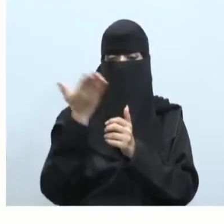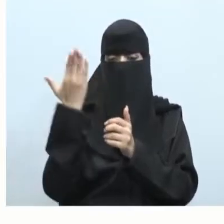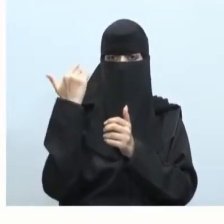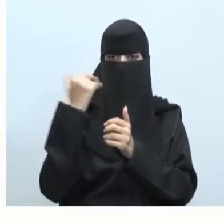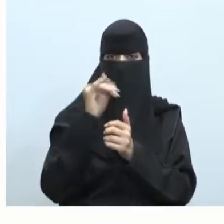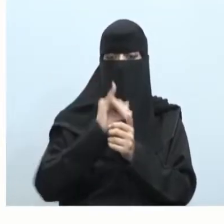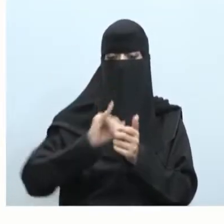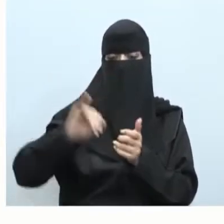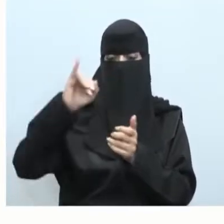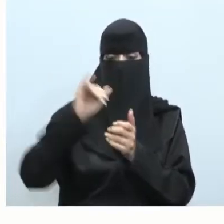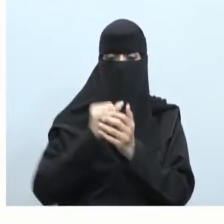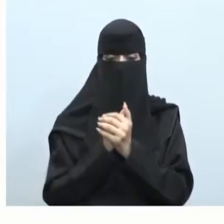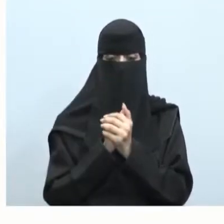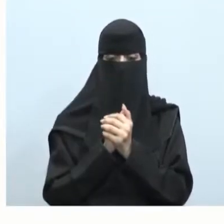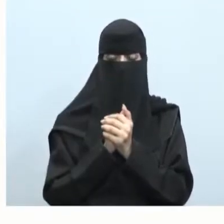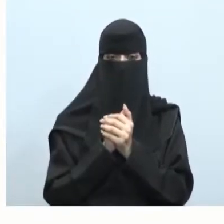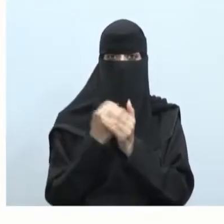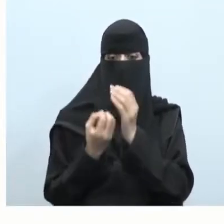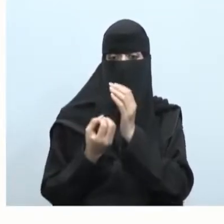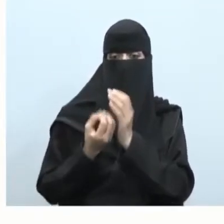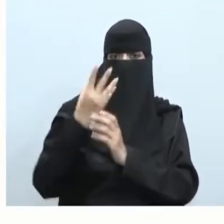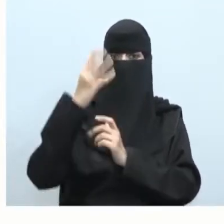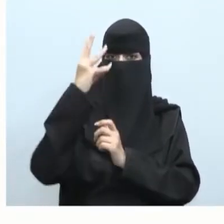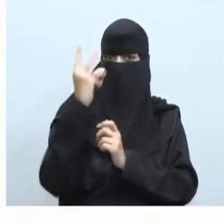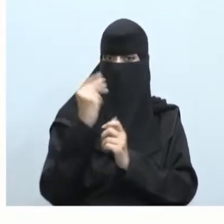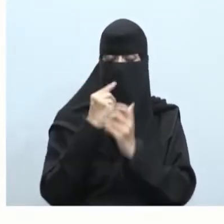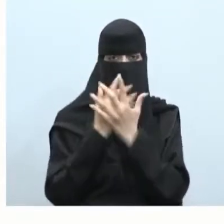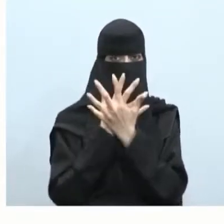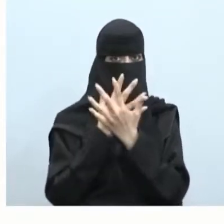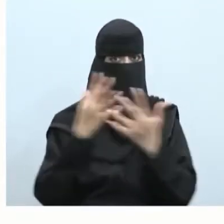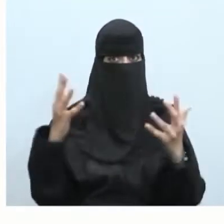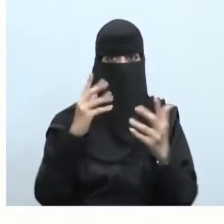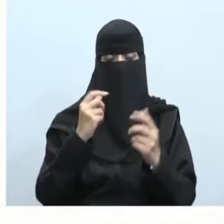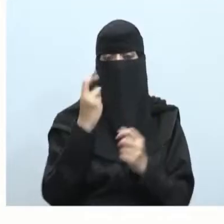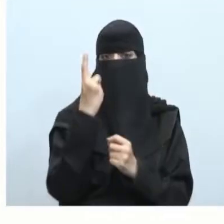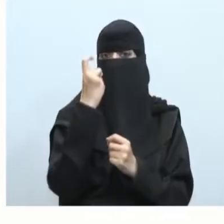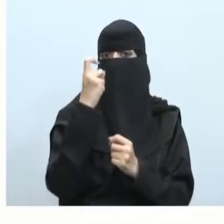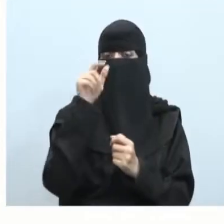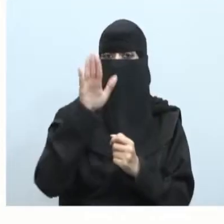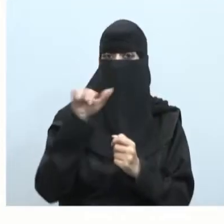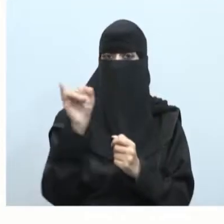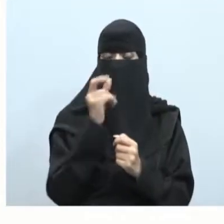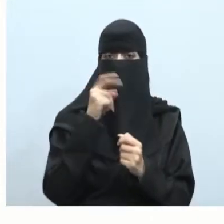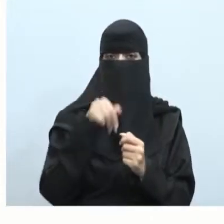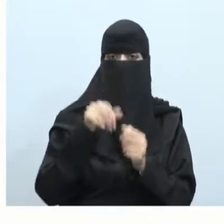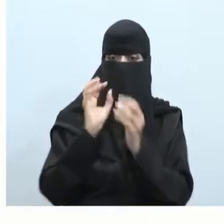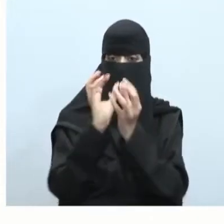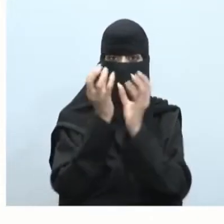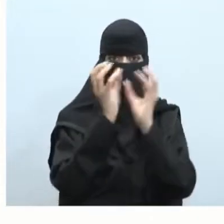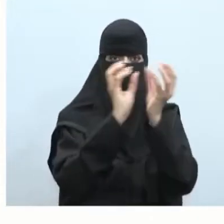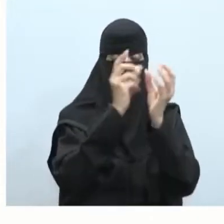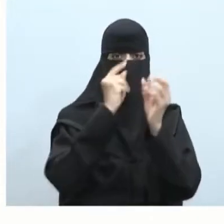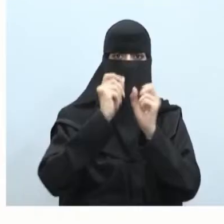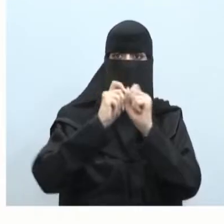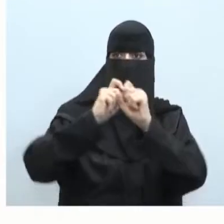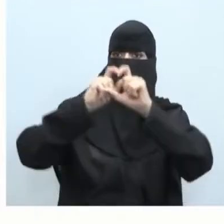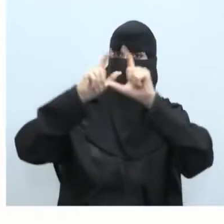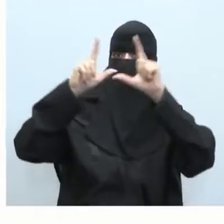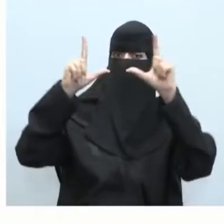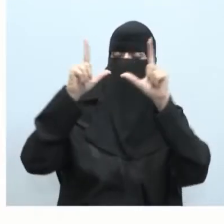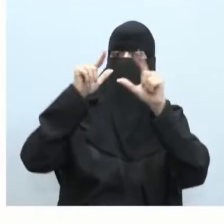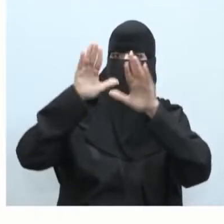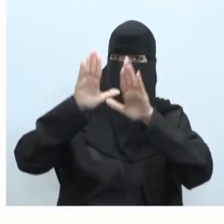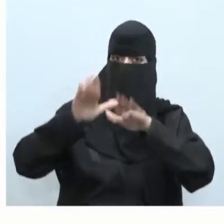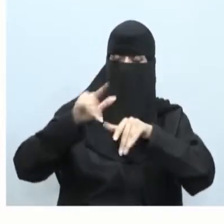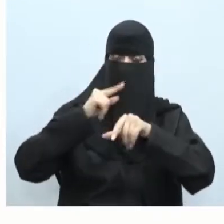الميلادية واكتشف عدد هائل منها مئات من هذه الأجرام وتظهر أو تظهر أو